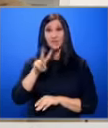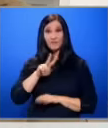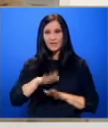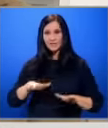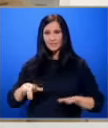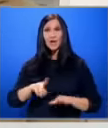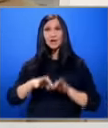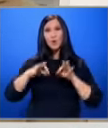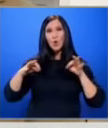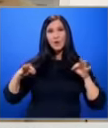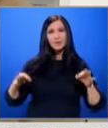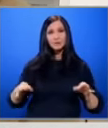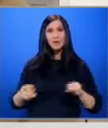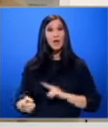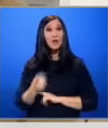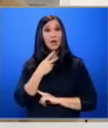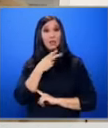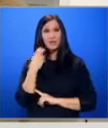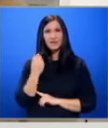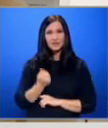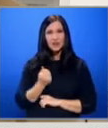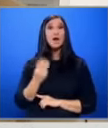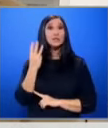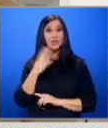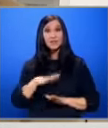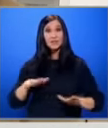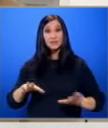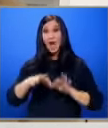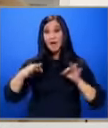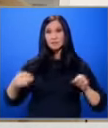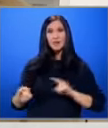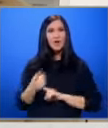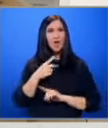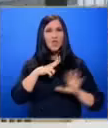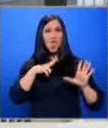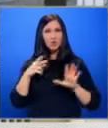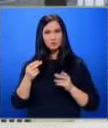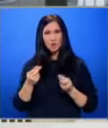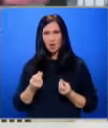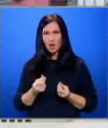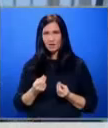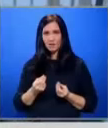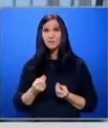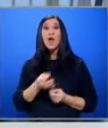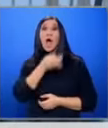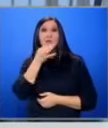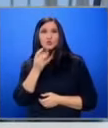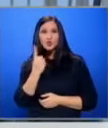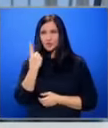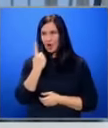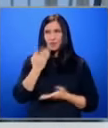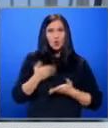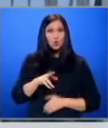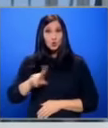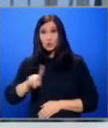деца до размера на 1200 лева и за три деца до размера на 1800 лева В случай, че един от